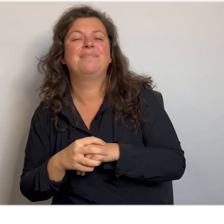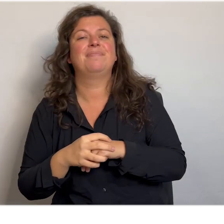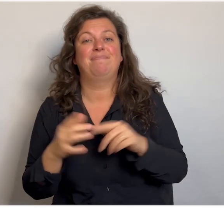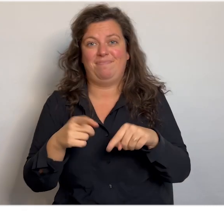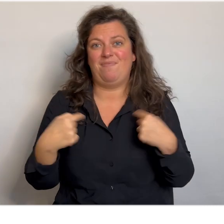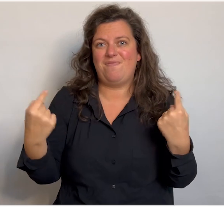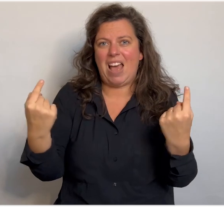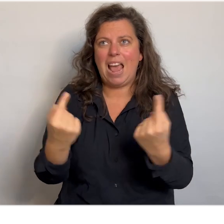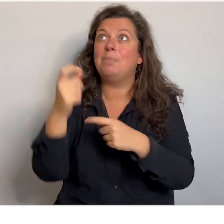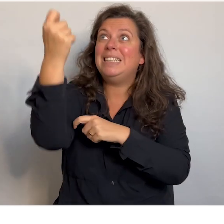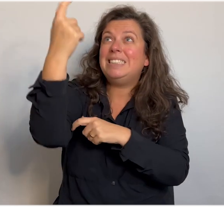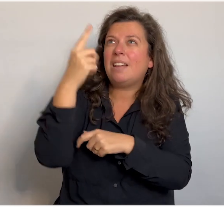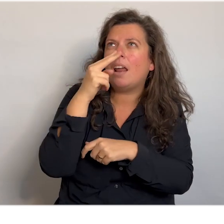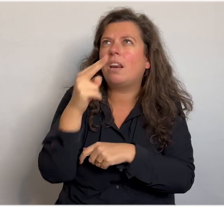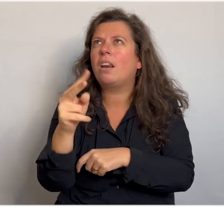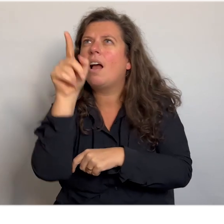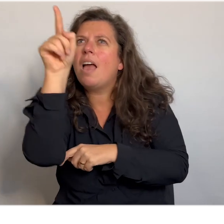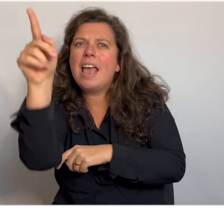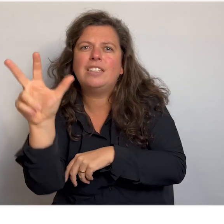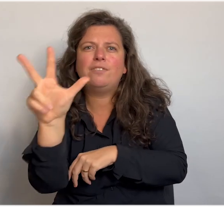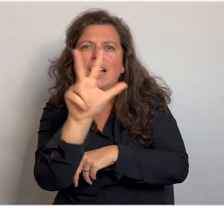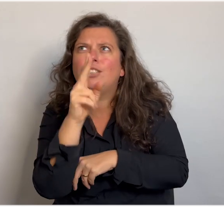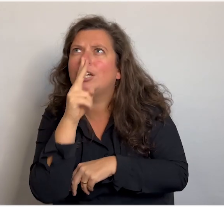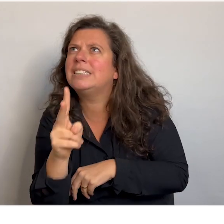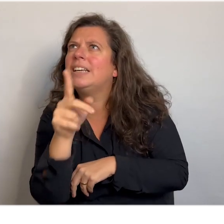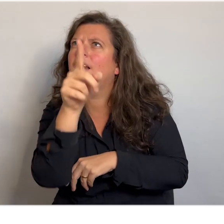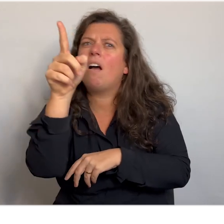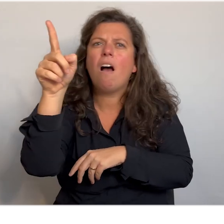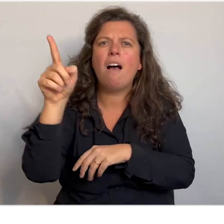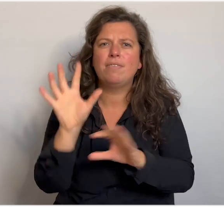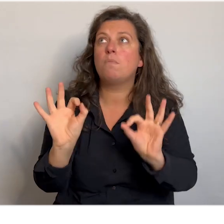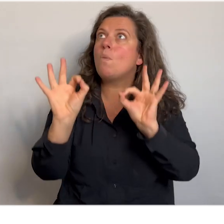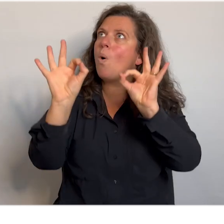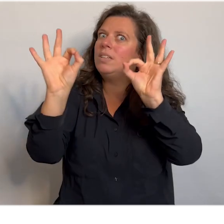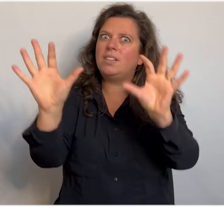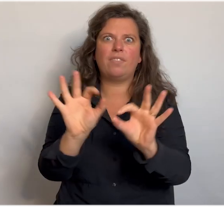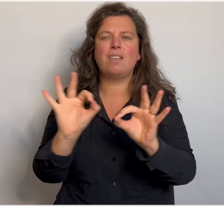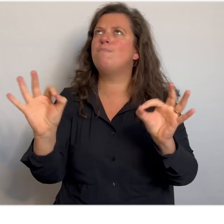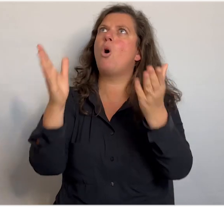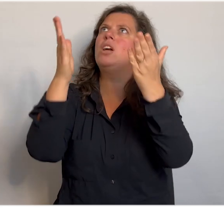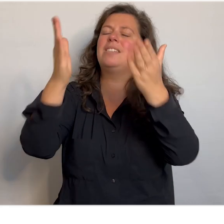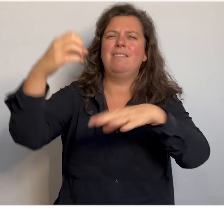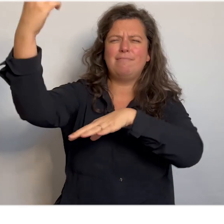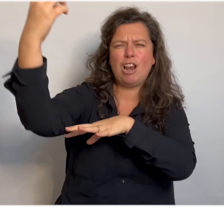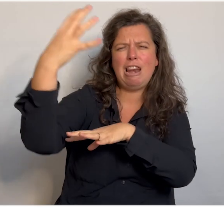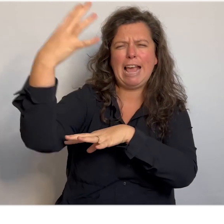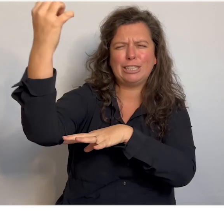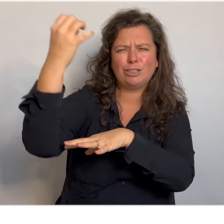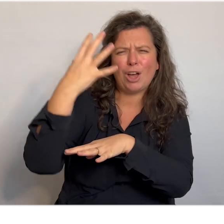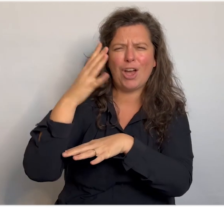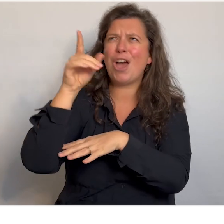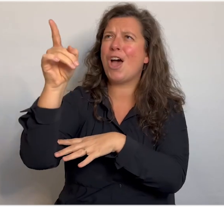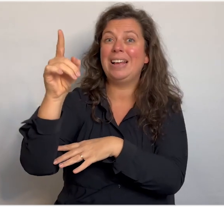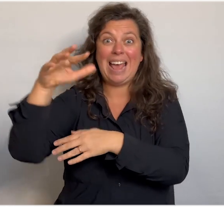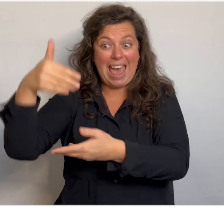De hebben die ster, we hebben het westen gezien. De mooiste van de mooiste, de lichtste bovendien.